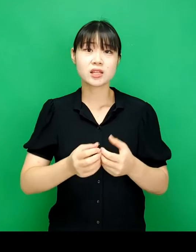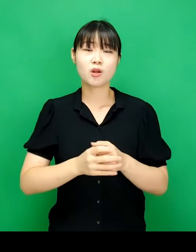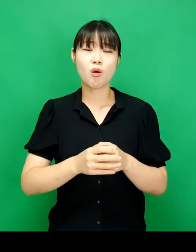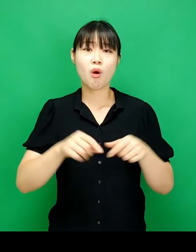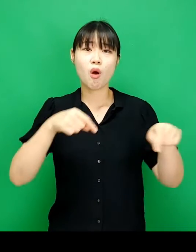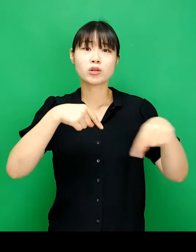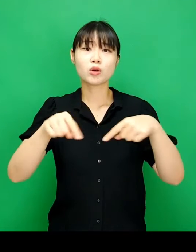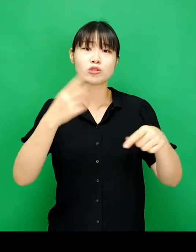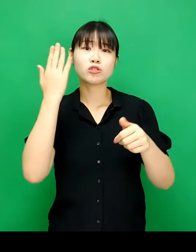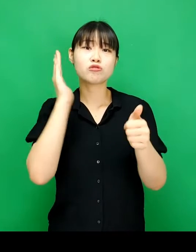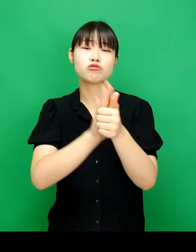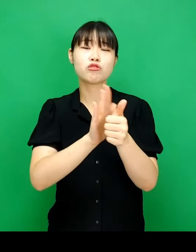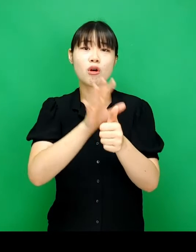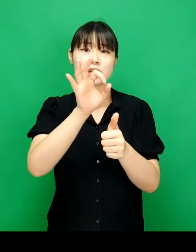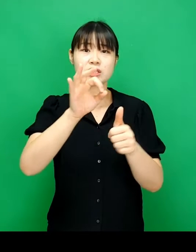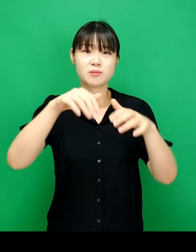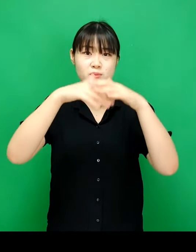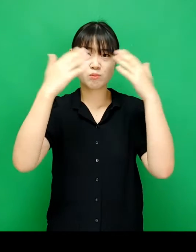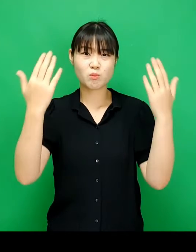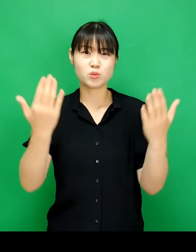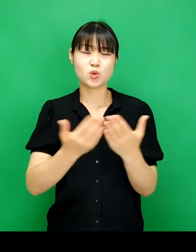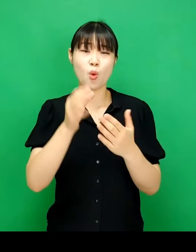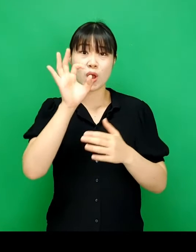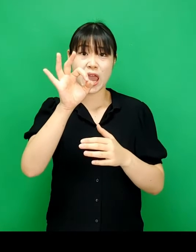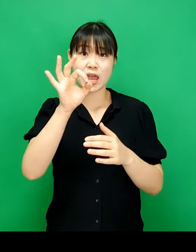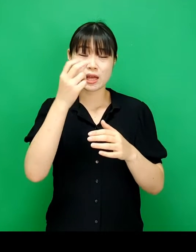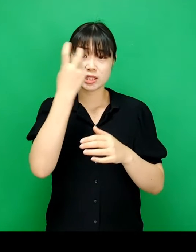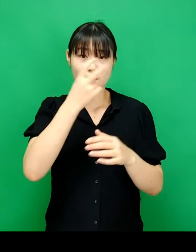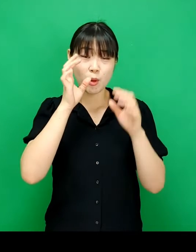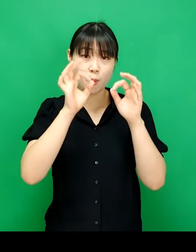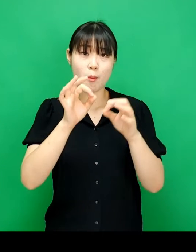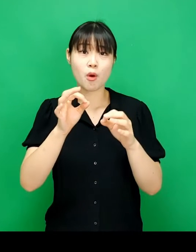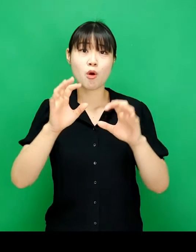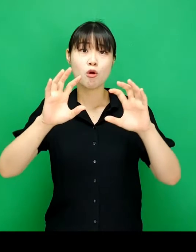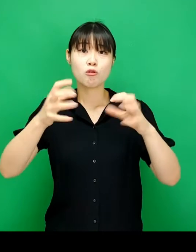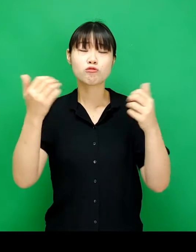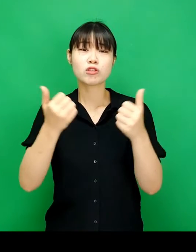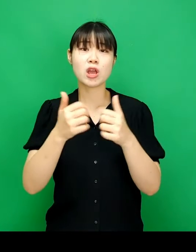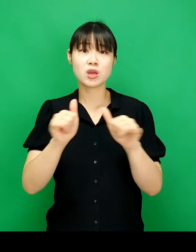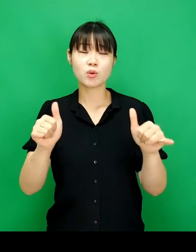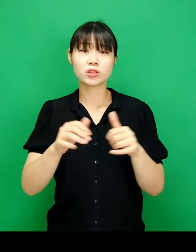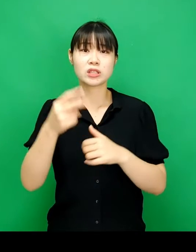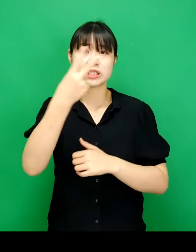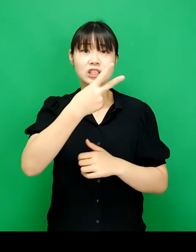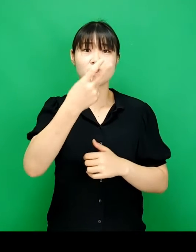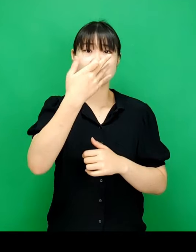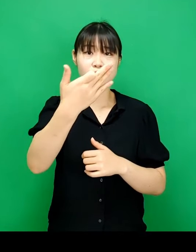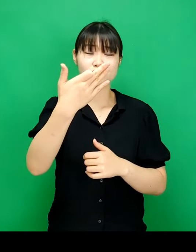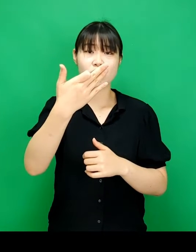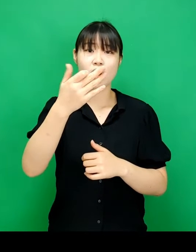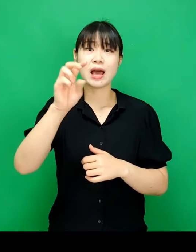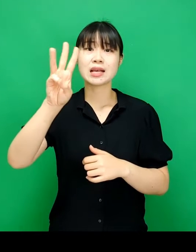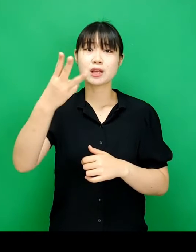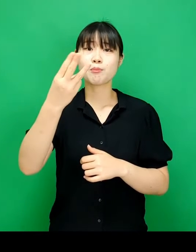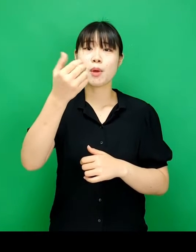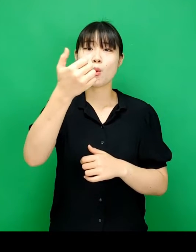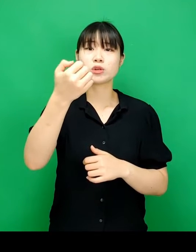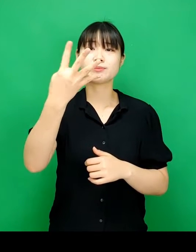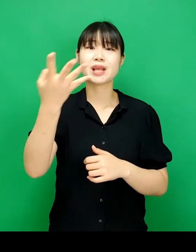예를 들어 정치 후원금 기부 총액을 살펴보면 국회의원들은